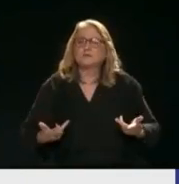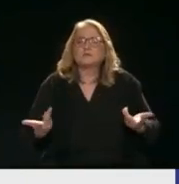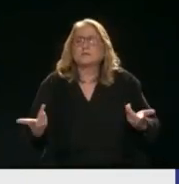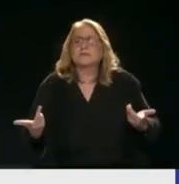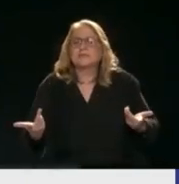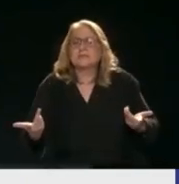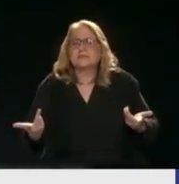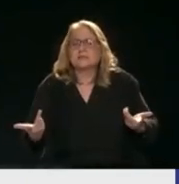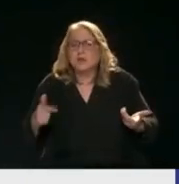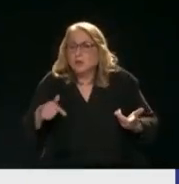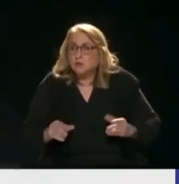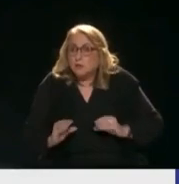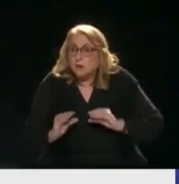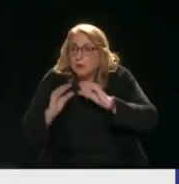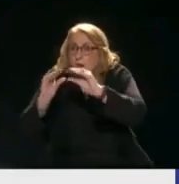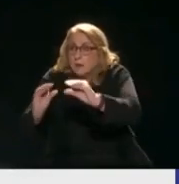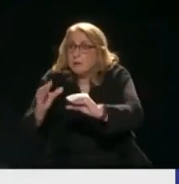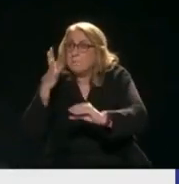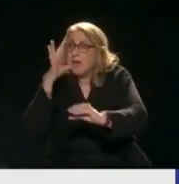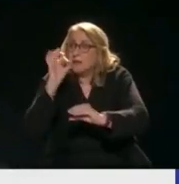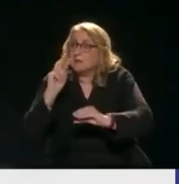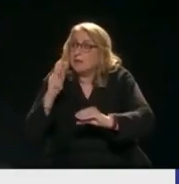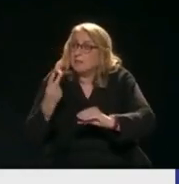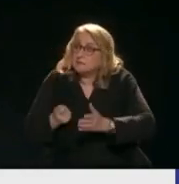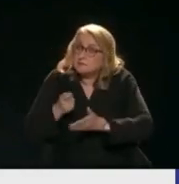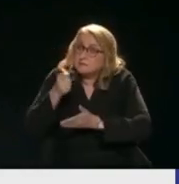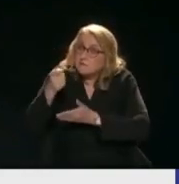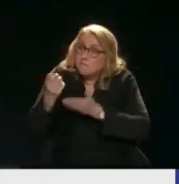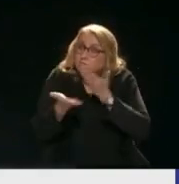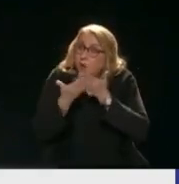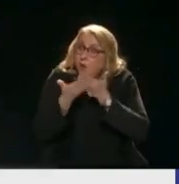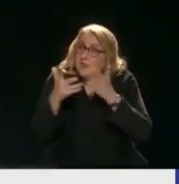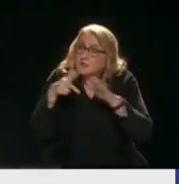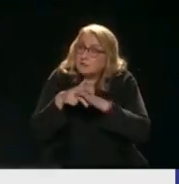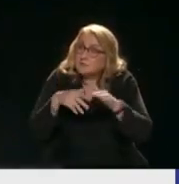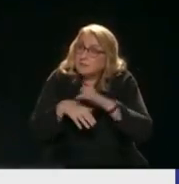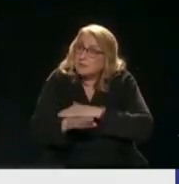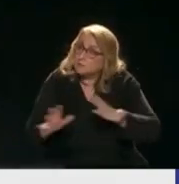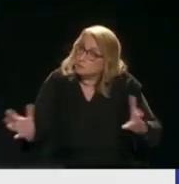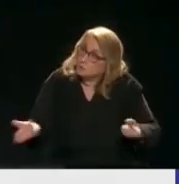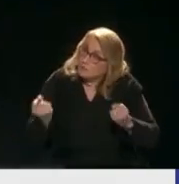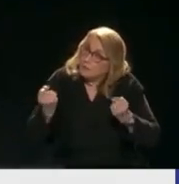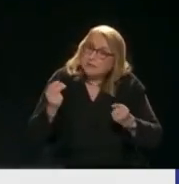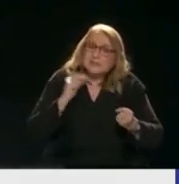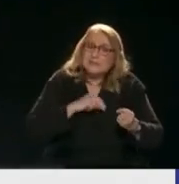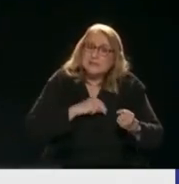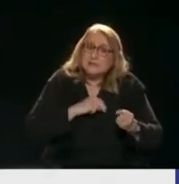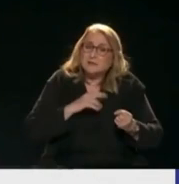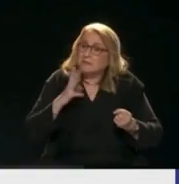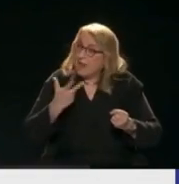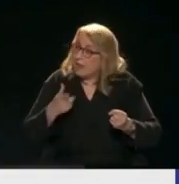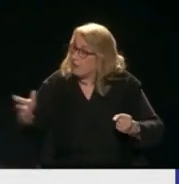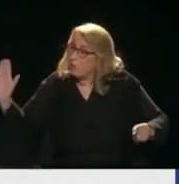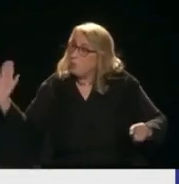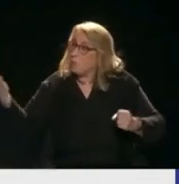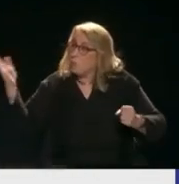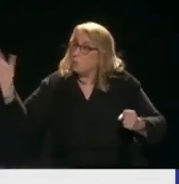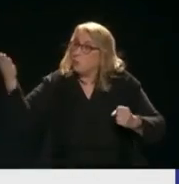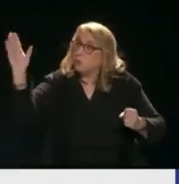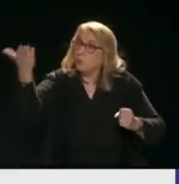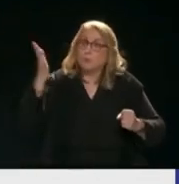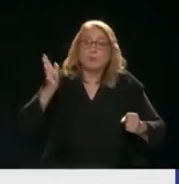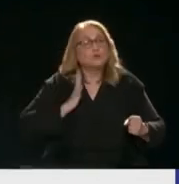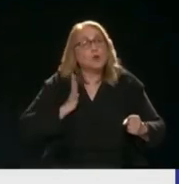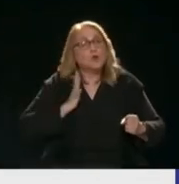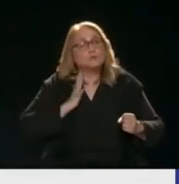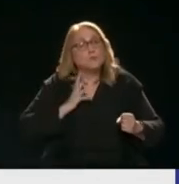Ενώ τώρα που τούτεσες 50 δις Δεν θα πέσει Βγάζεις τον κόσμο από τα σπίτια Και χρηματοδοτείς την τράπεζα Με δικά μου λεφτά Άρα